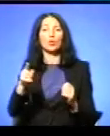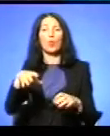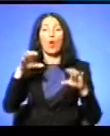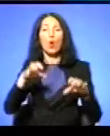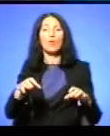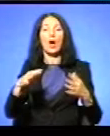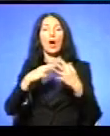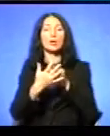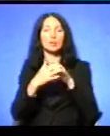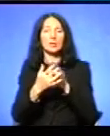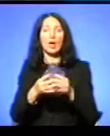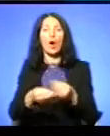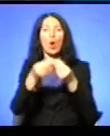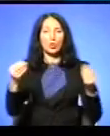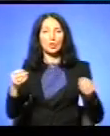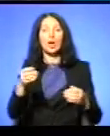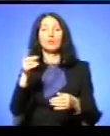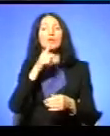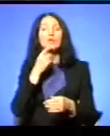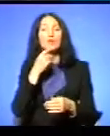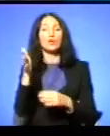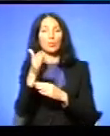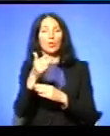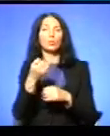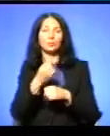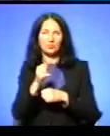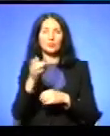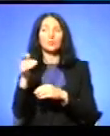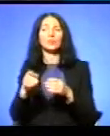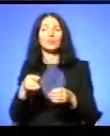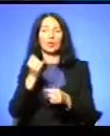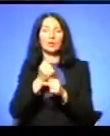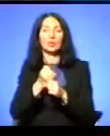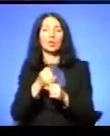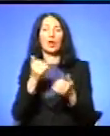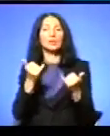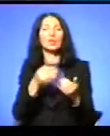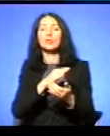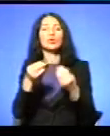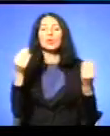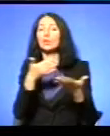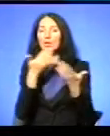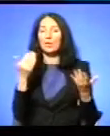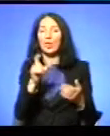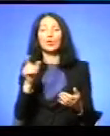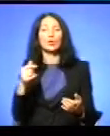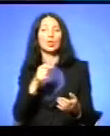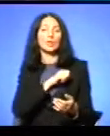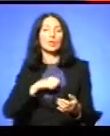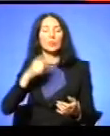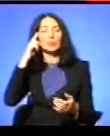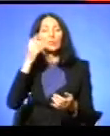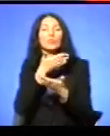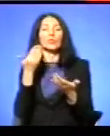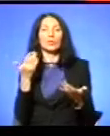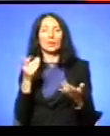мусили більшати Зараз ніхто нікого не заставляє То бачиш, вони самі не догадаються, що треба мати це дома, цей символ нації Ну,